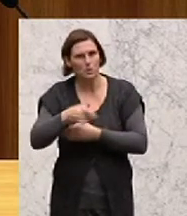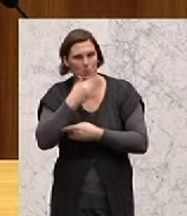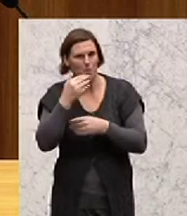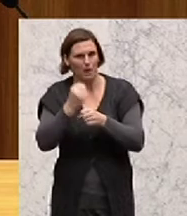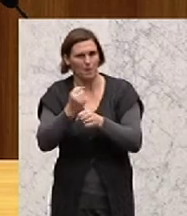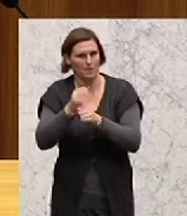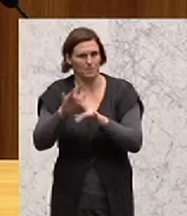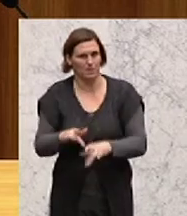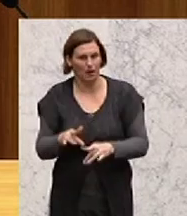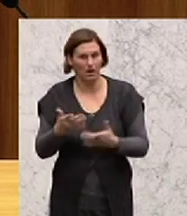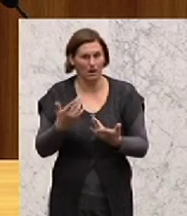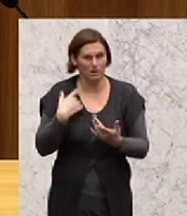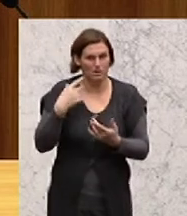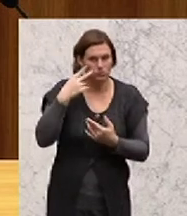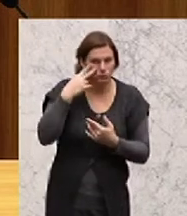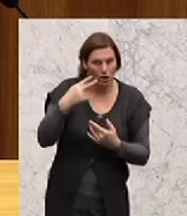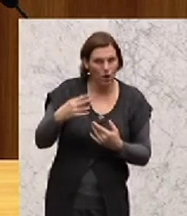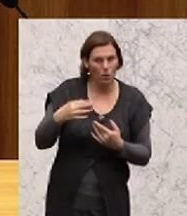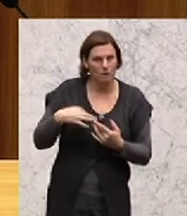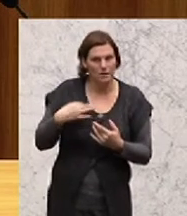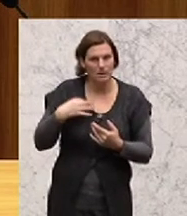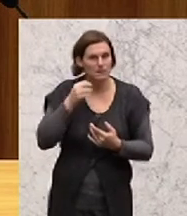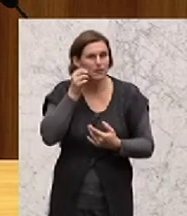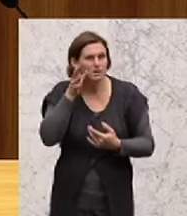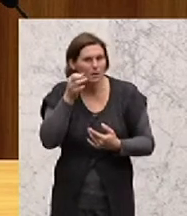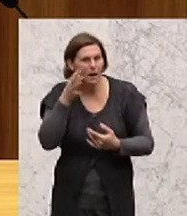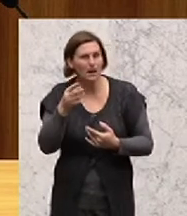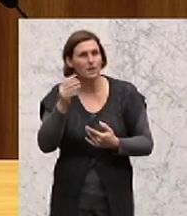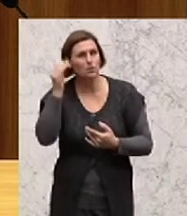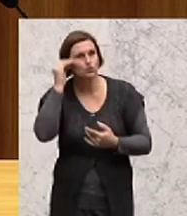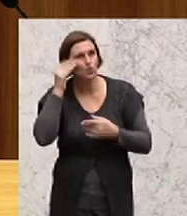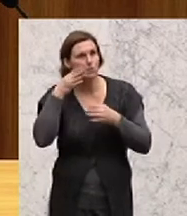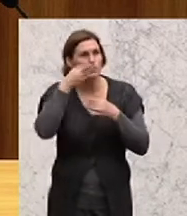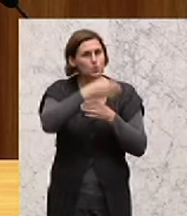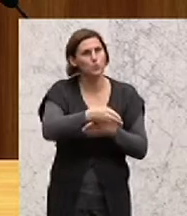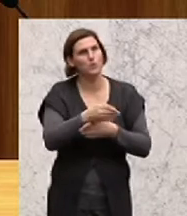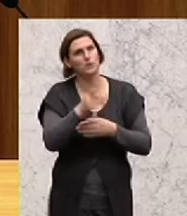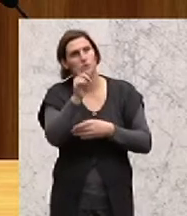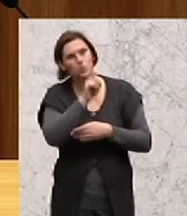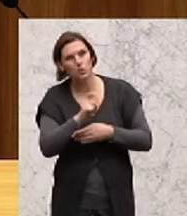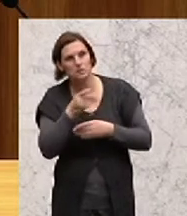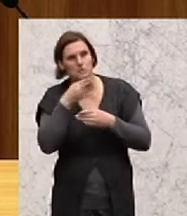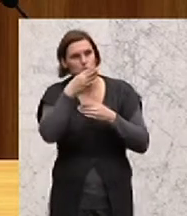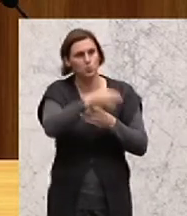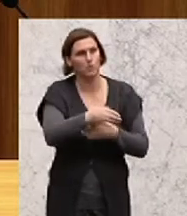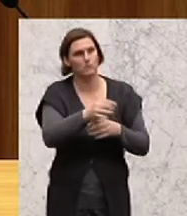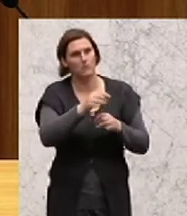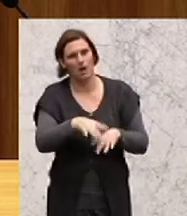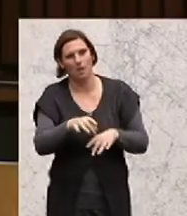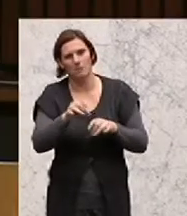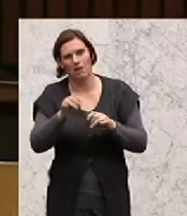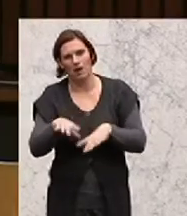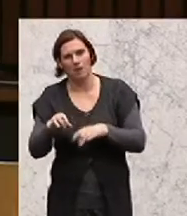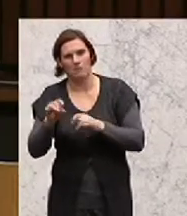geht. Wie es jemandem geht, der täglich entweder in einer Schulung ist, zum AMS muss, Absagen bekommt, immer und